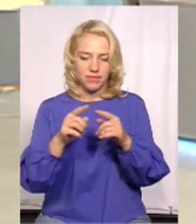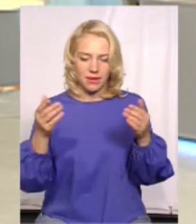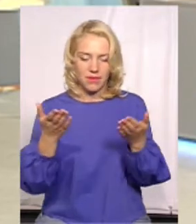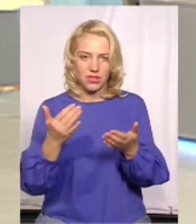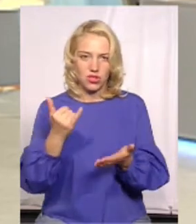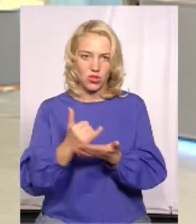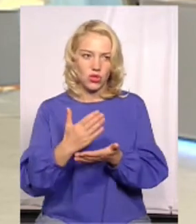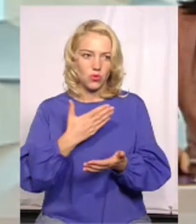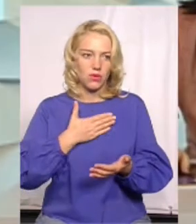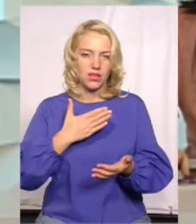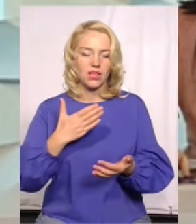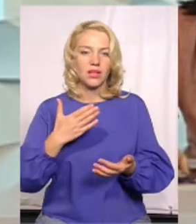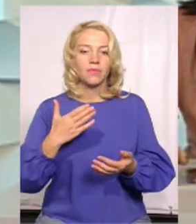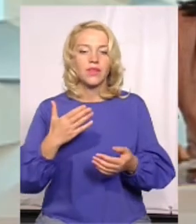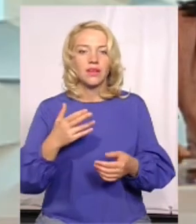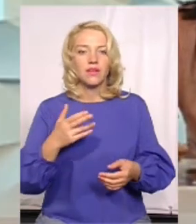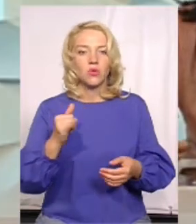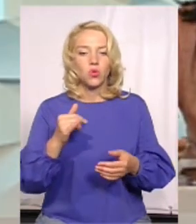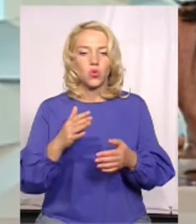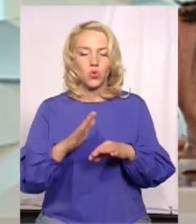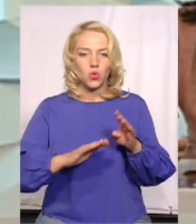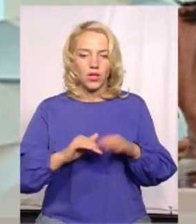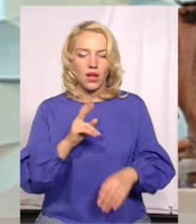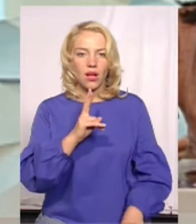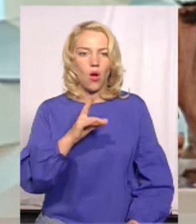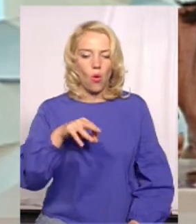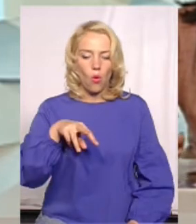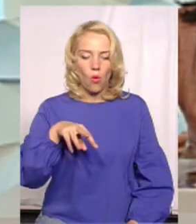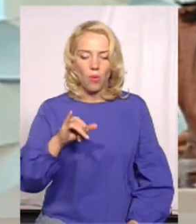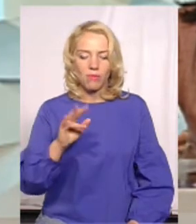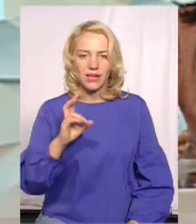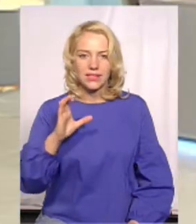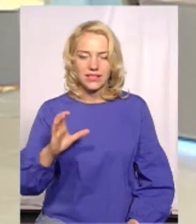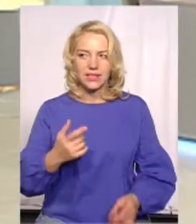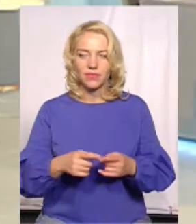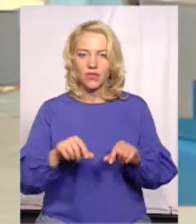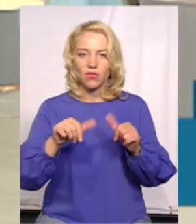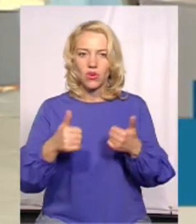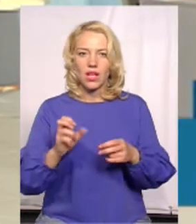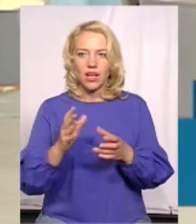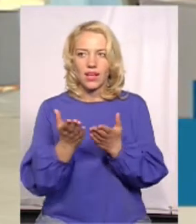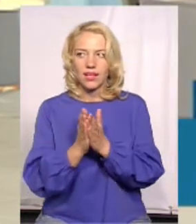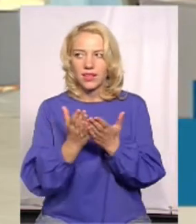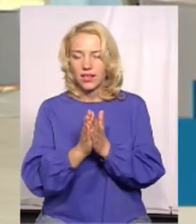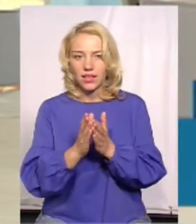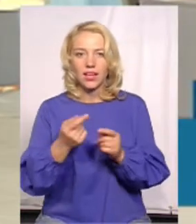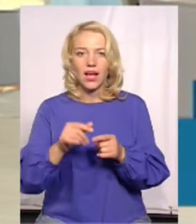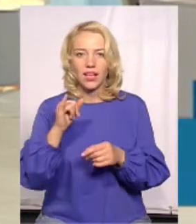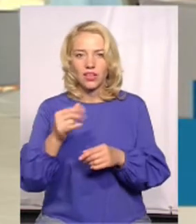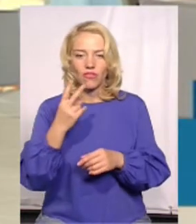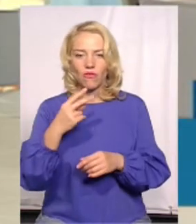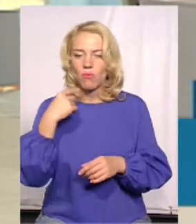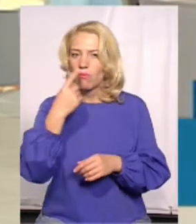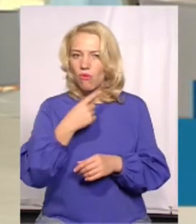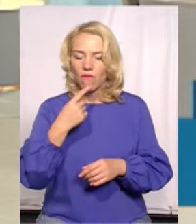у руках. Це і комікс, і додаток? Так, він представлений у вигляді книги коміксу, двомовної